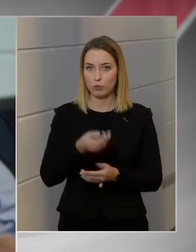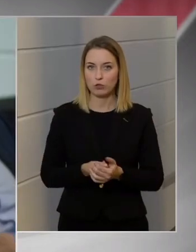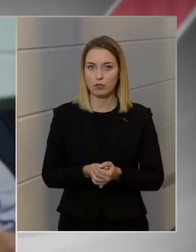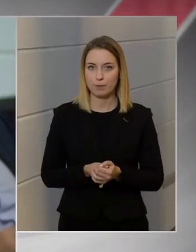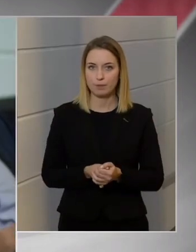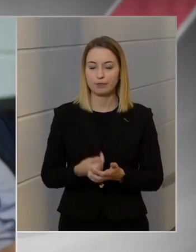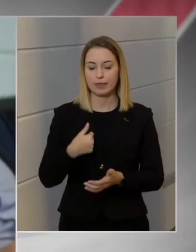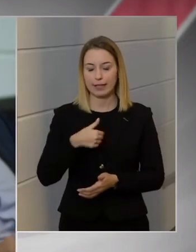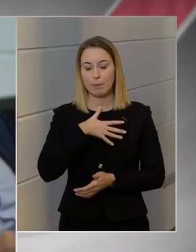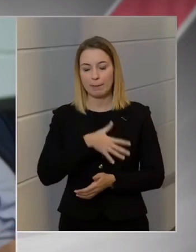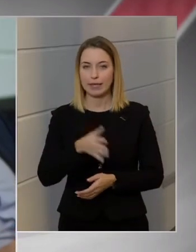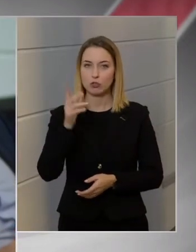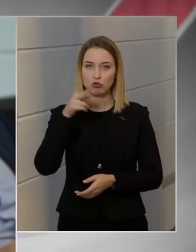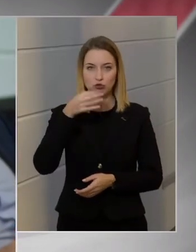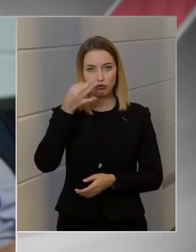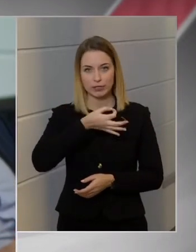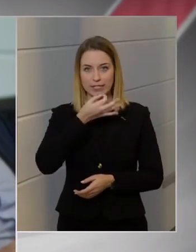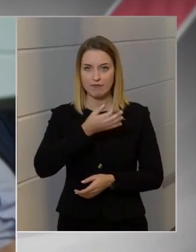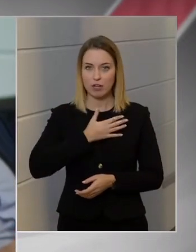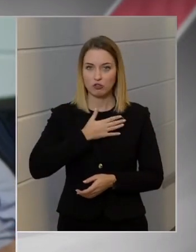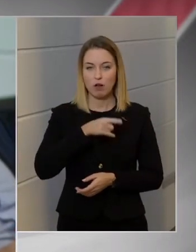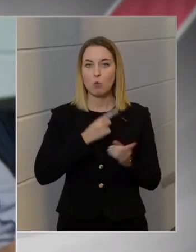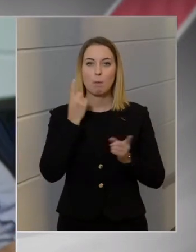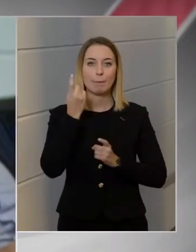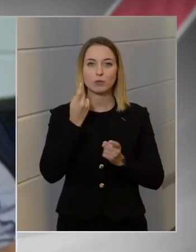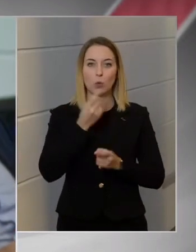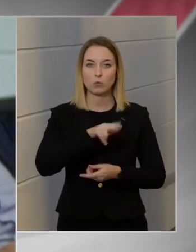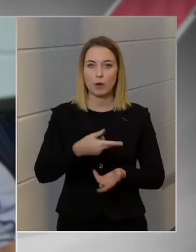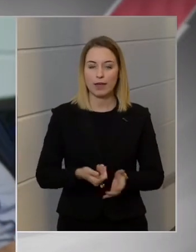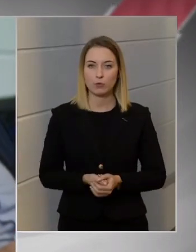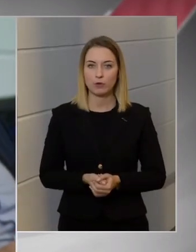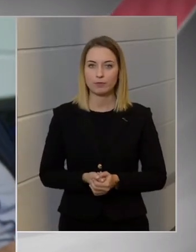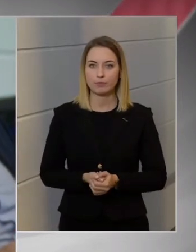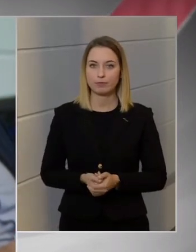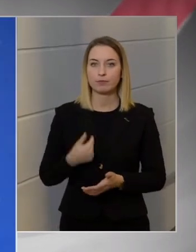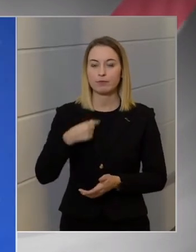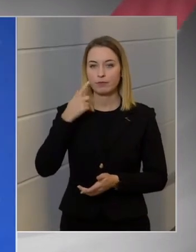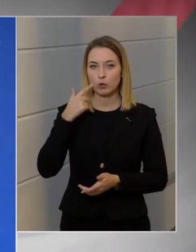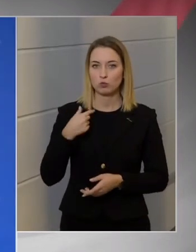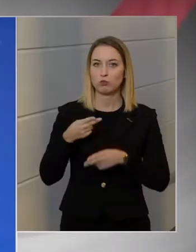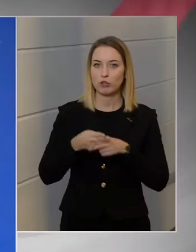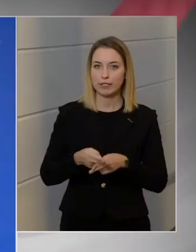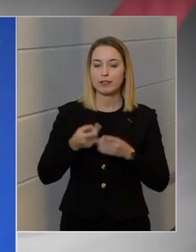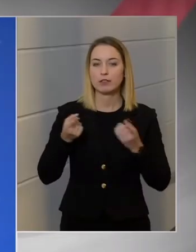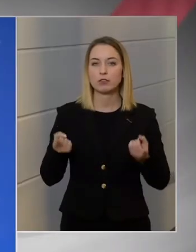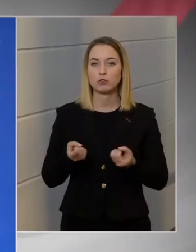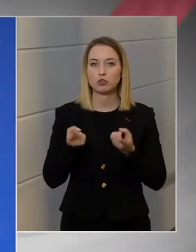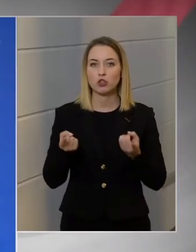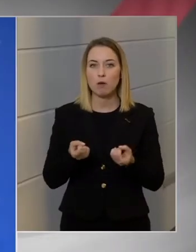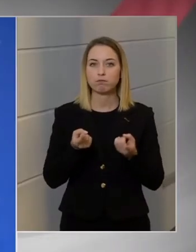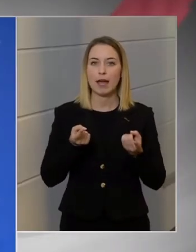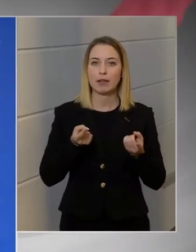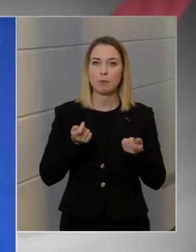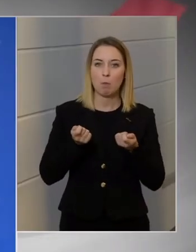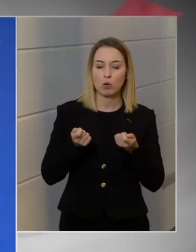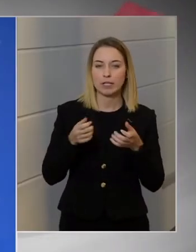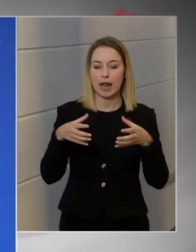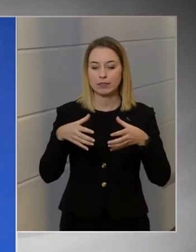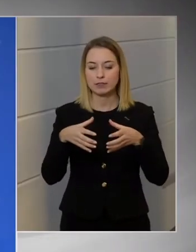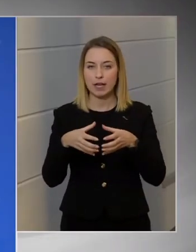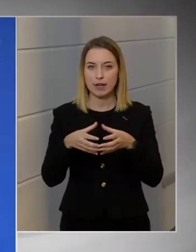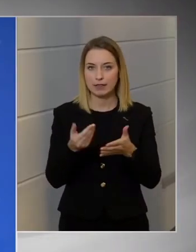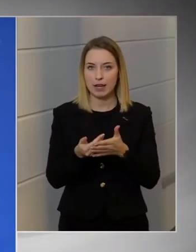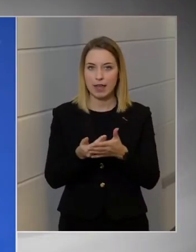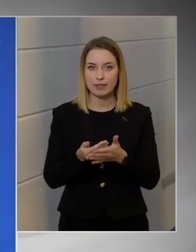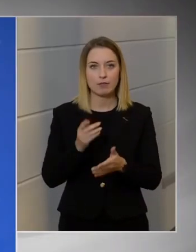De én mégis kíváncsi vagyok arra, hogy mit gondol, hogy ennek tükrében. Én azzal tudom segíteni azt, hogy a kampány moderált keretek között maradjon, hogy nem